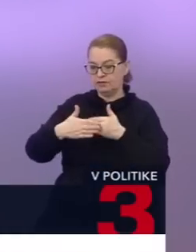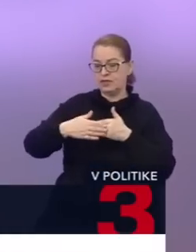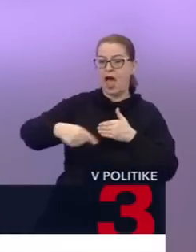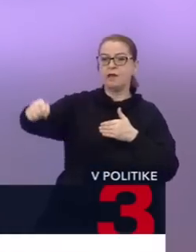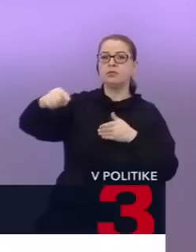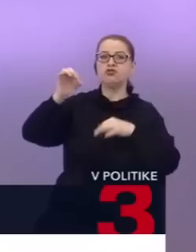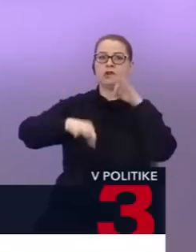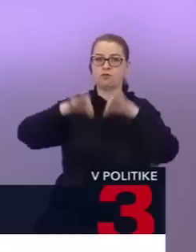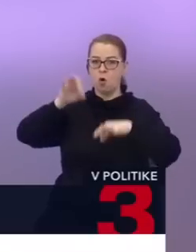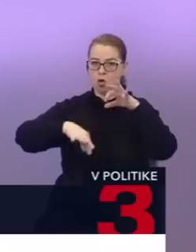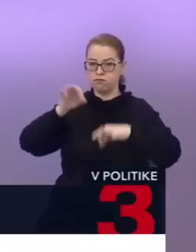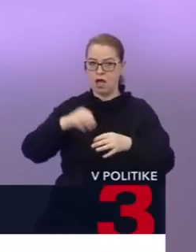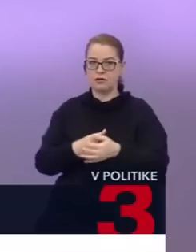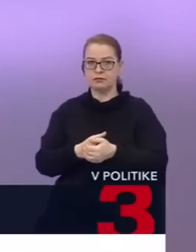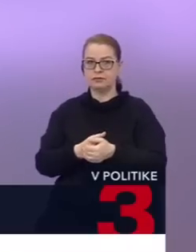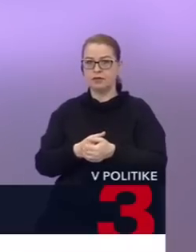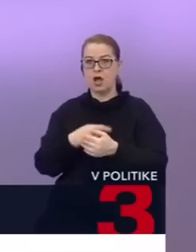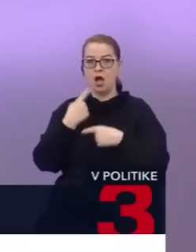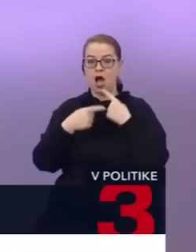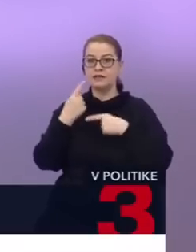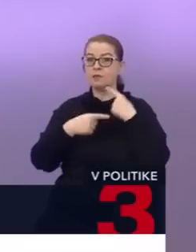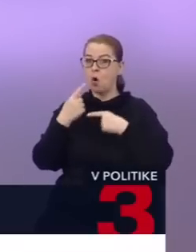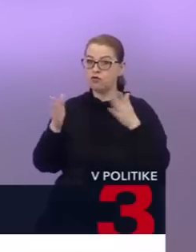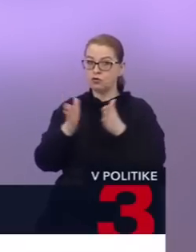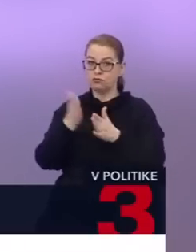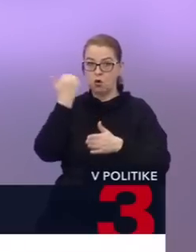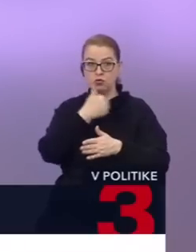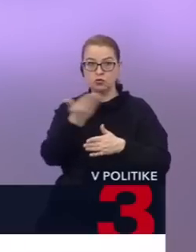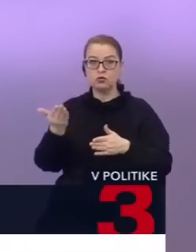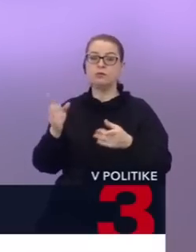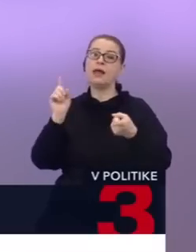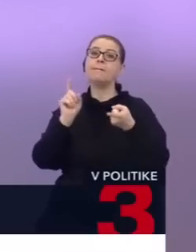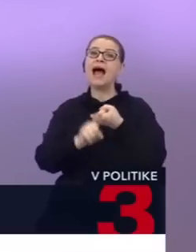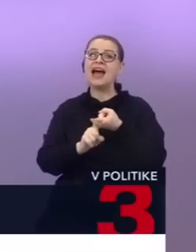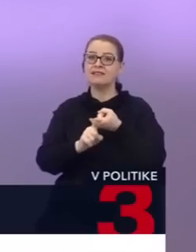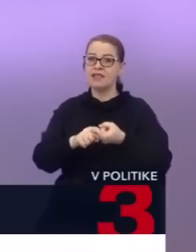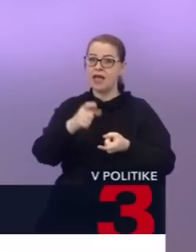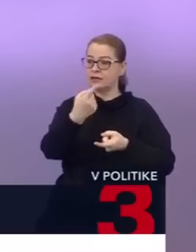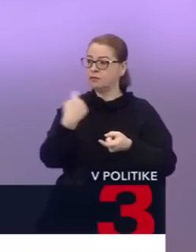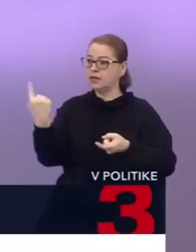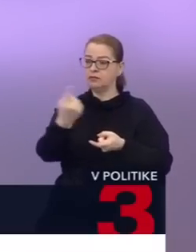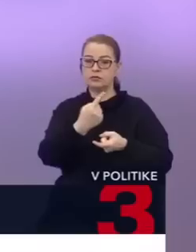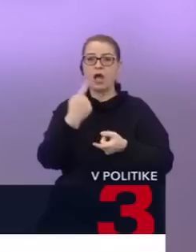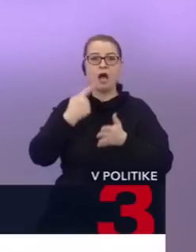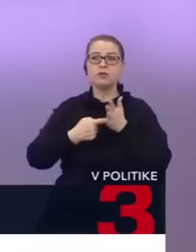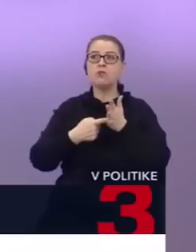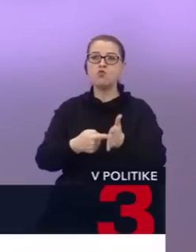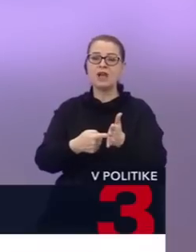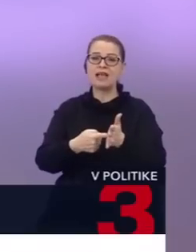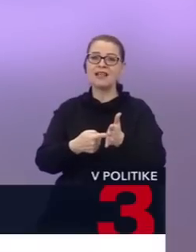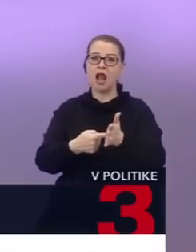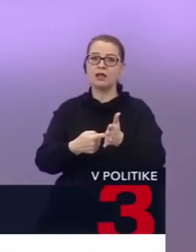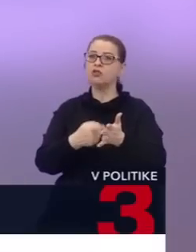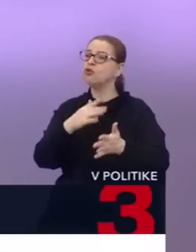voľbách a práve hovoriť aj s občanmi, ale aj s partnermi, aby sme ukázali to, čo je tu tak